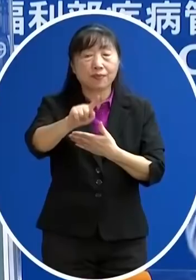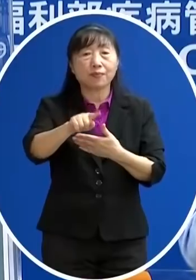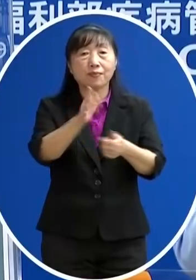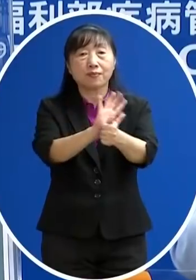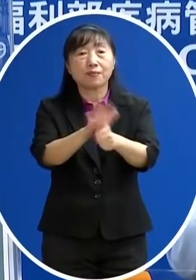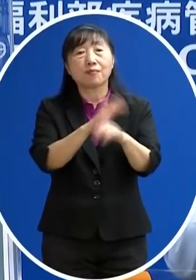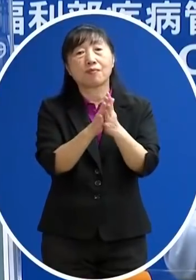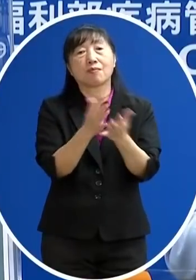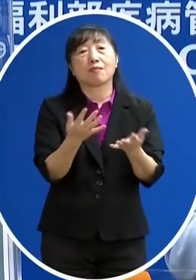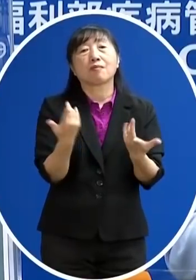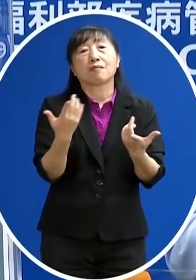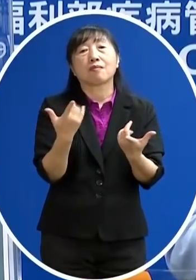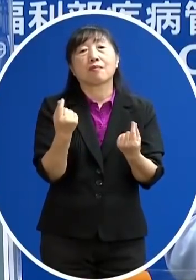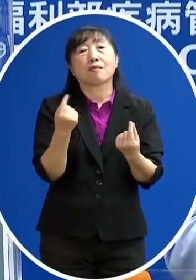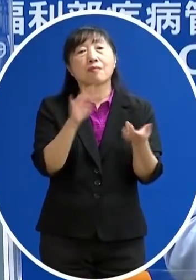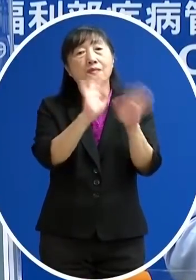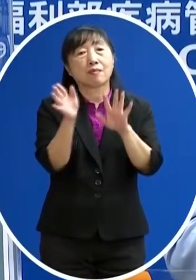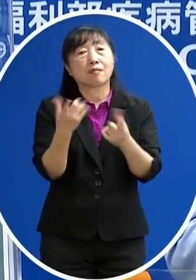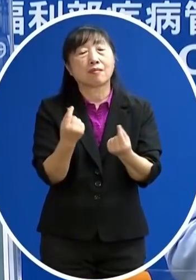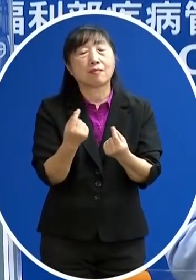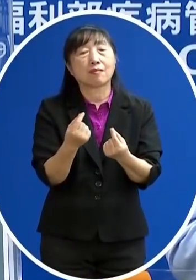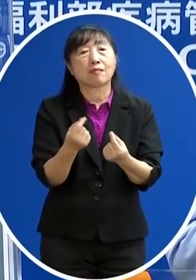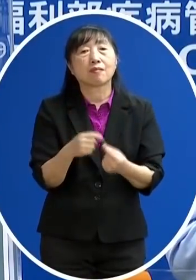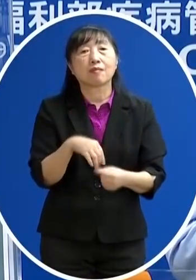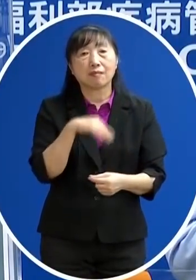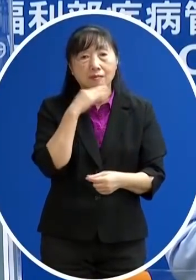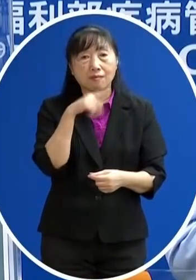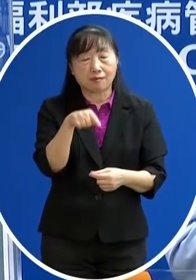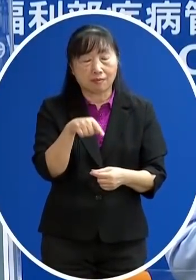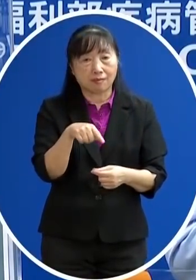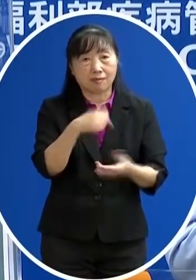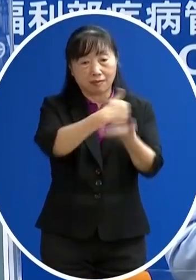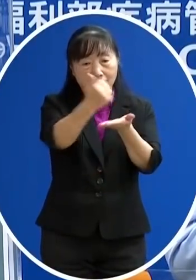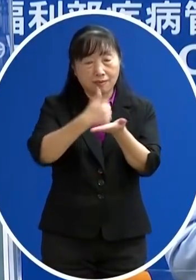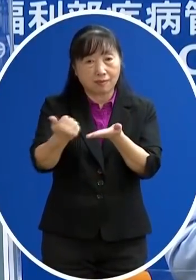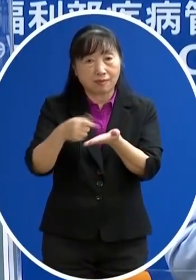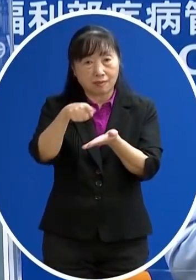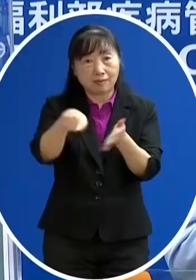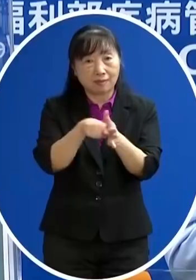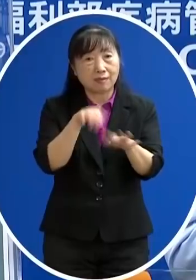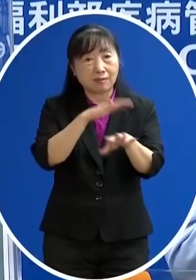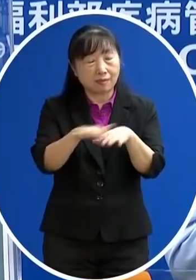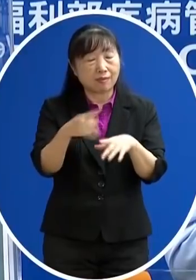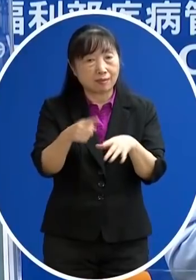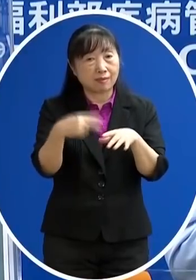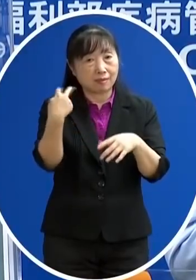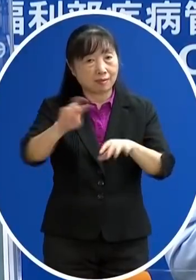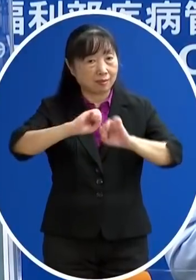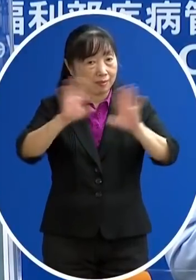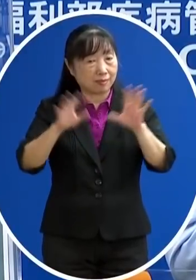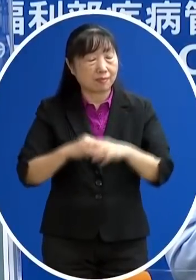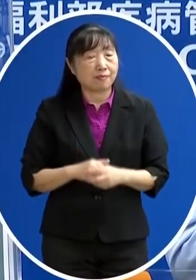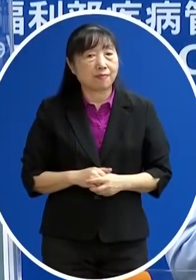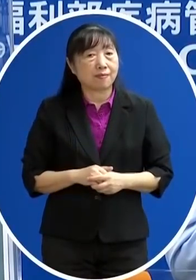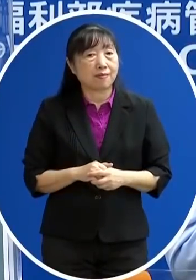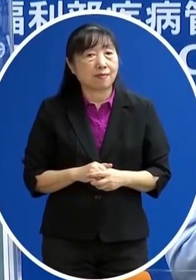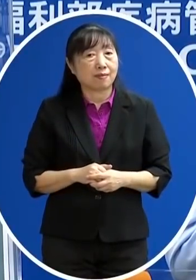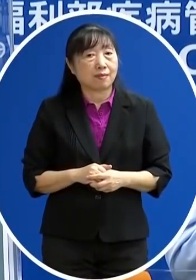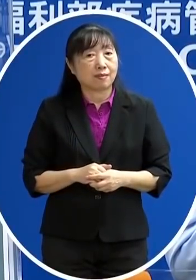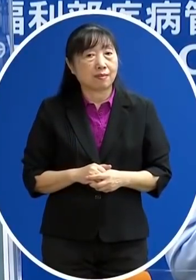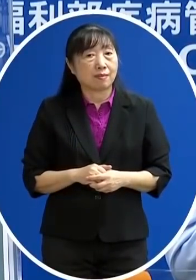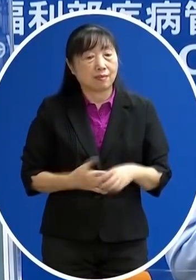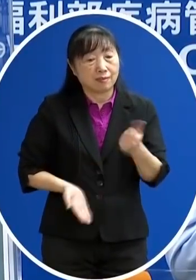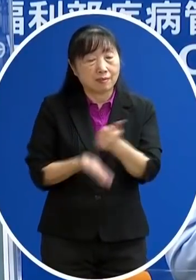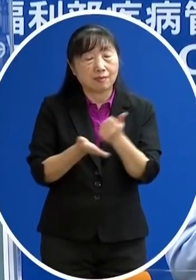大概這樣來做 那那個系統開始宣布可以預約說我們會跟大家清楚來做報告然後第二 我相信就是說